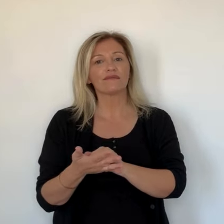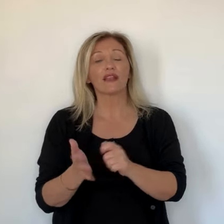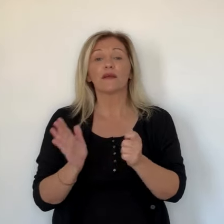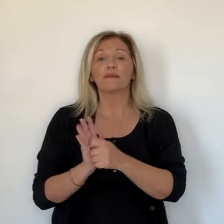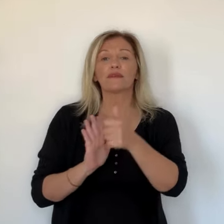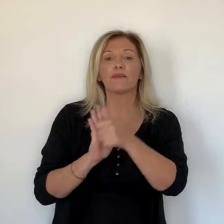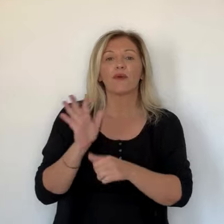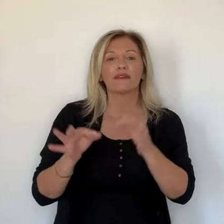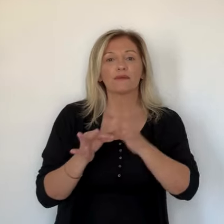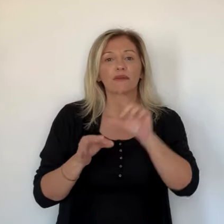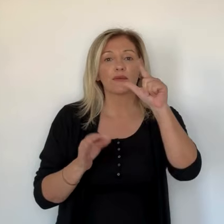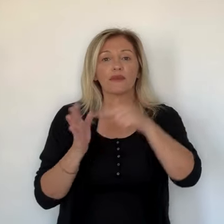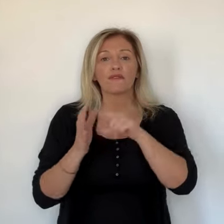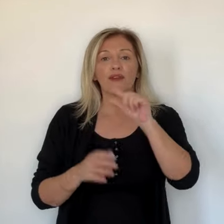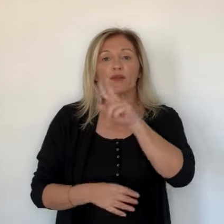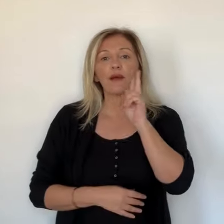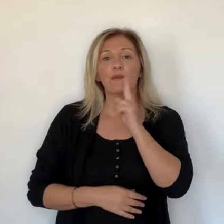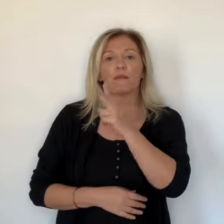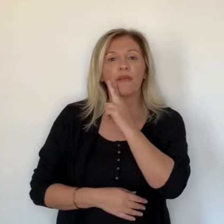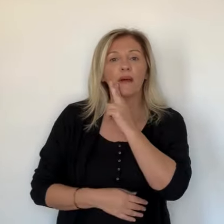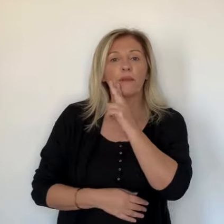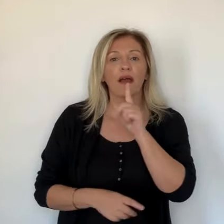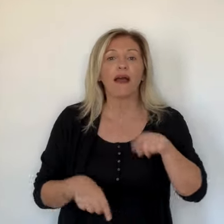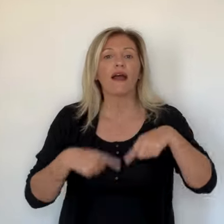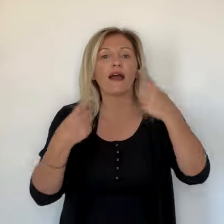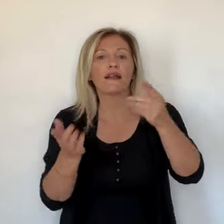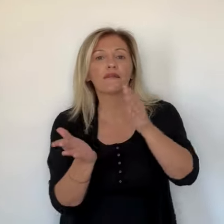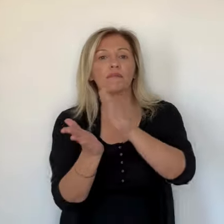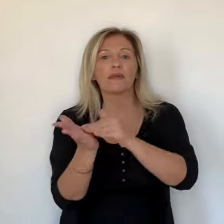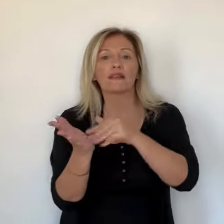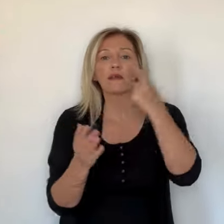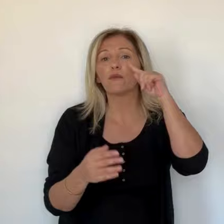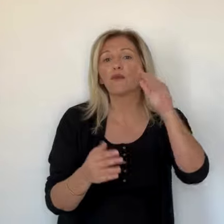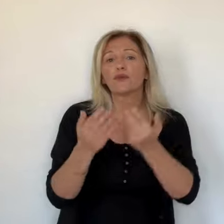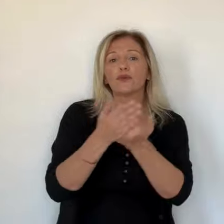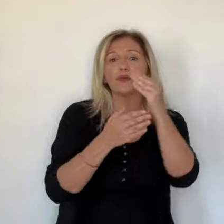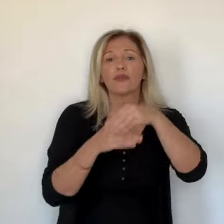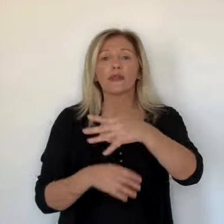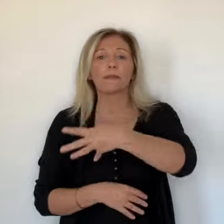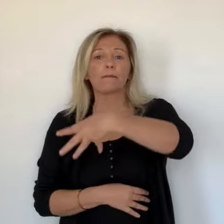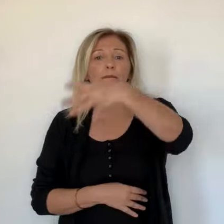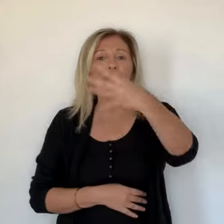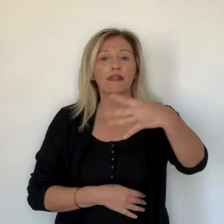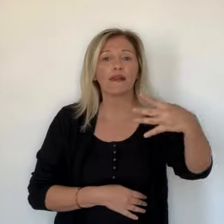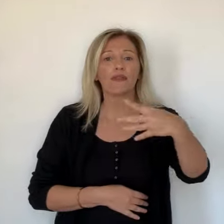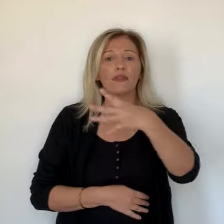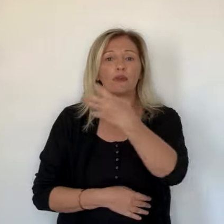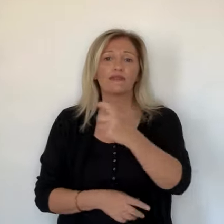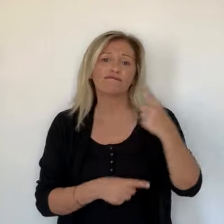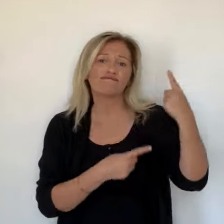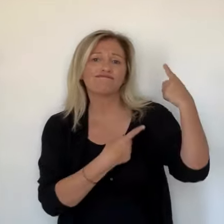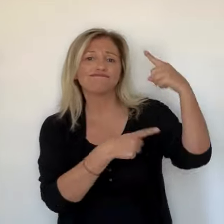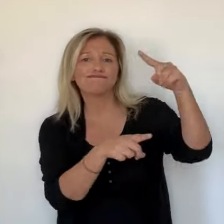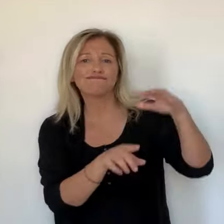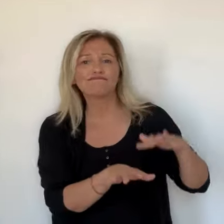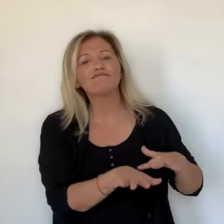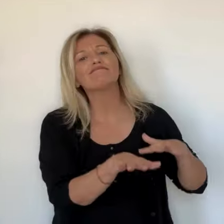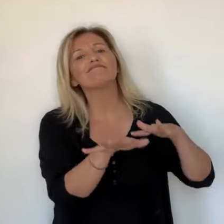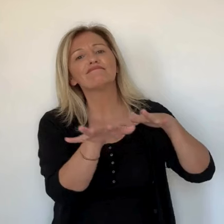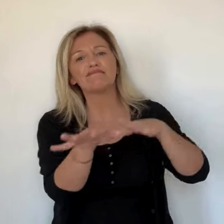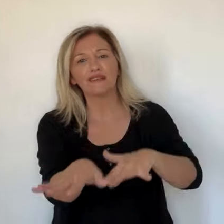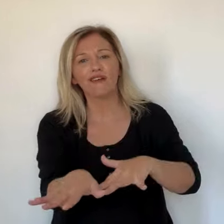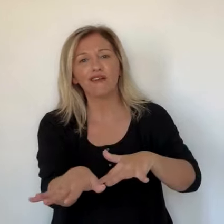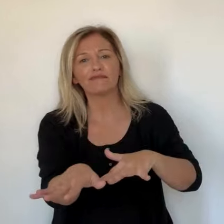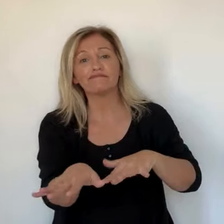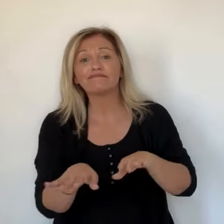tous les papes se sont rendus. En septembre 2023, le souverain pontife s'était rendu à Marseille pour les journées méditerranéennes parce que